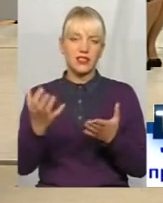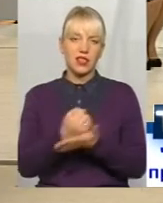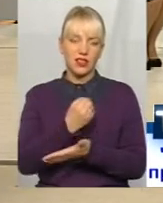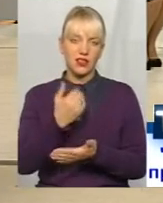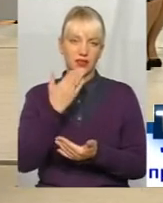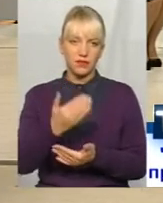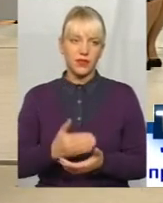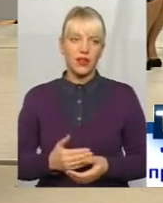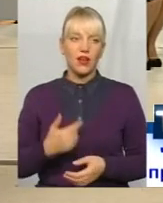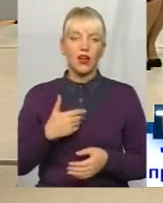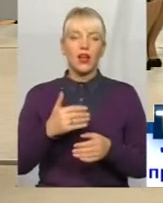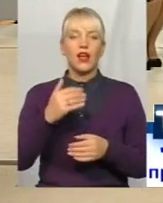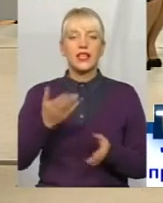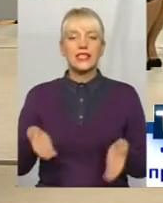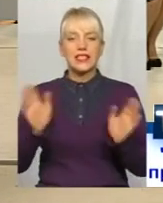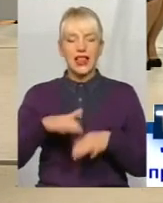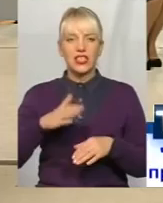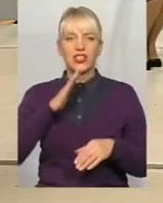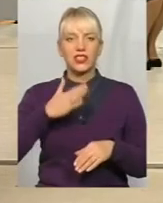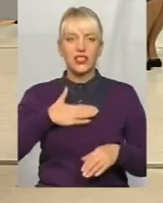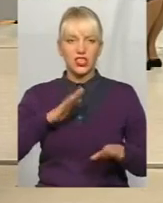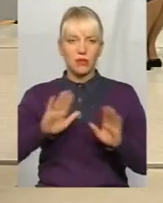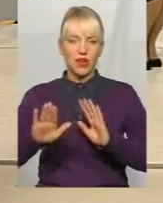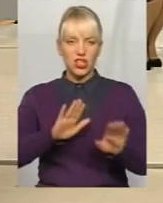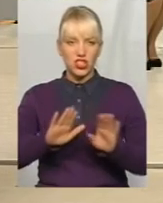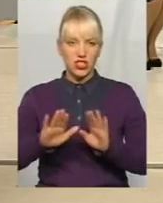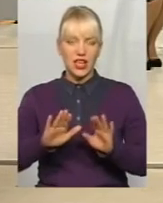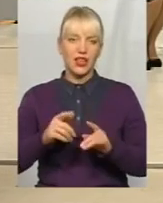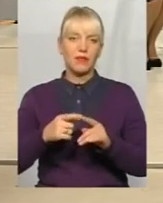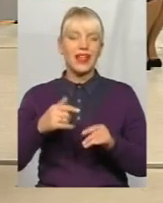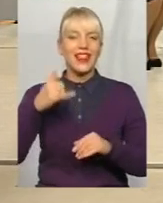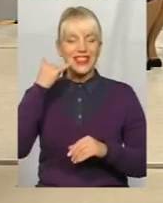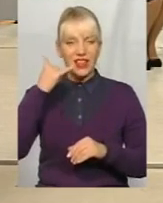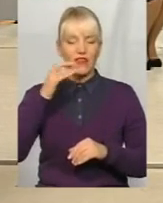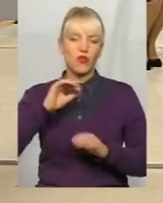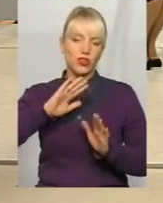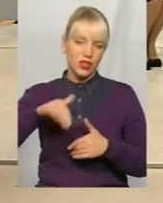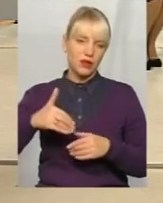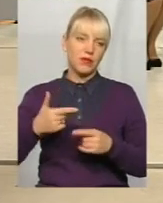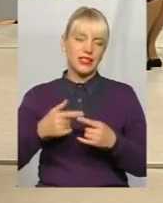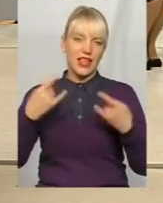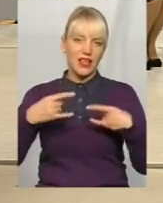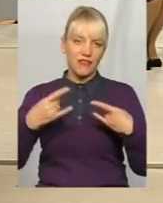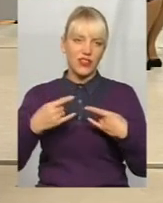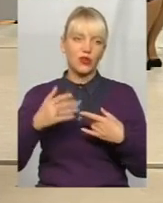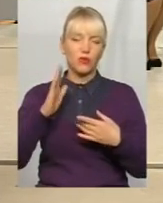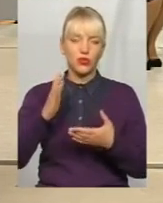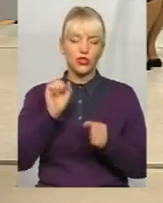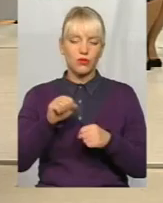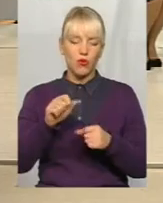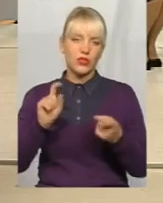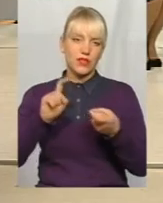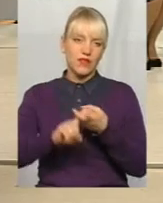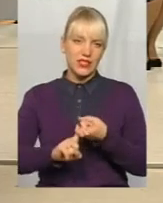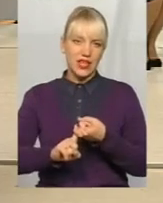попрошу вас залишити нашим режисером телефон і після ефіру будете мати змогу зв